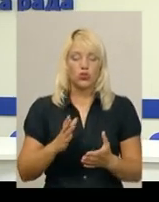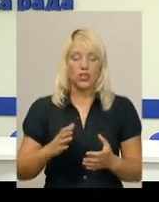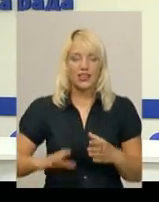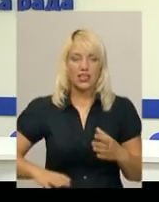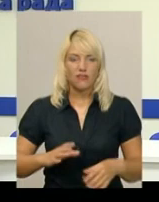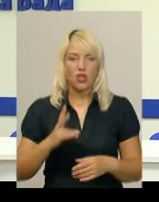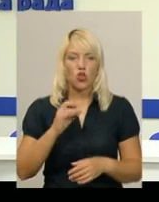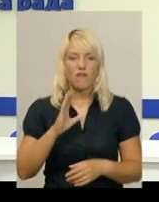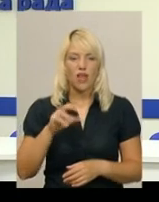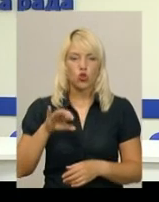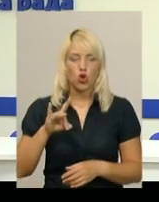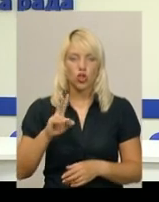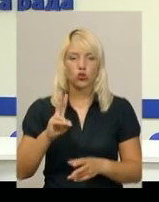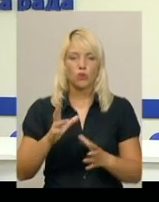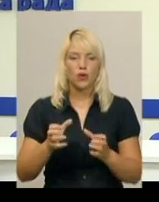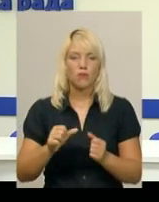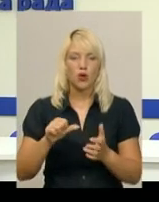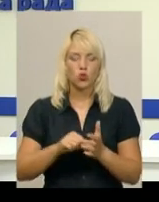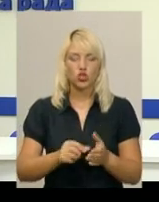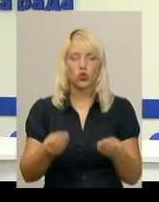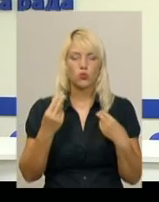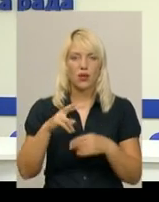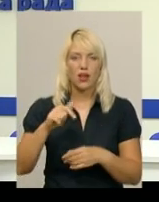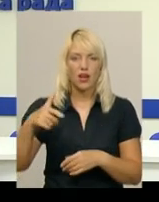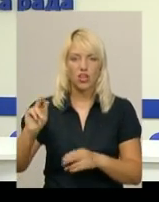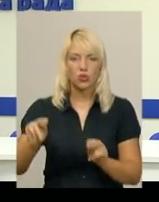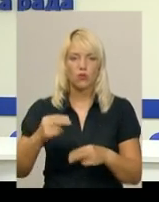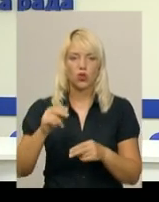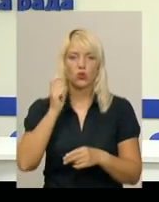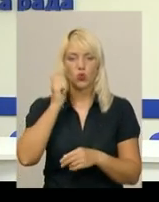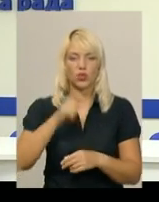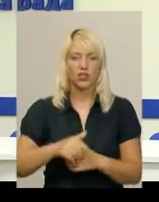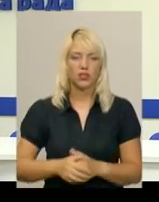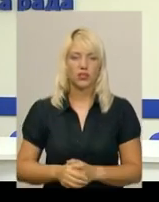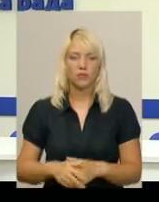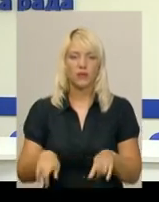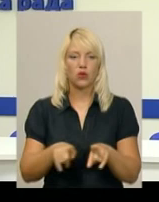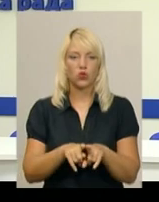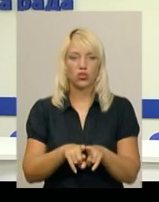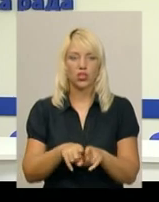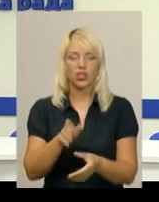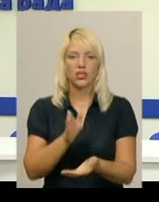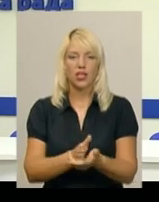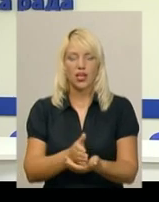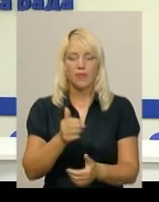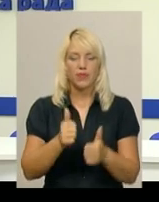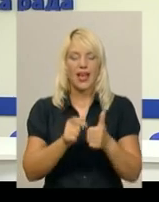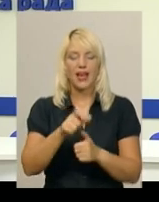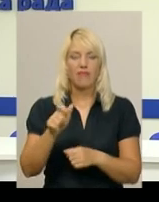«Новатор», яка приймає участь в суперлізі чемпіонату України. Також є гравці,